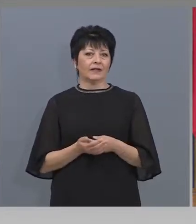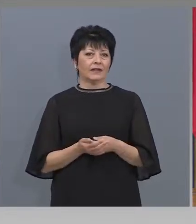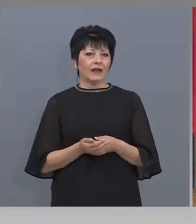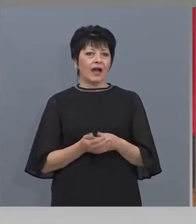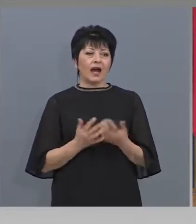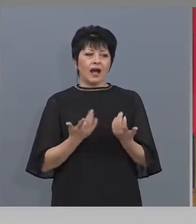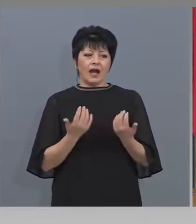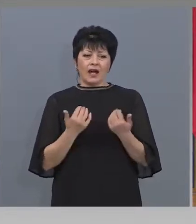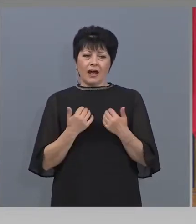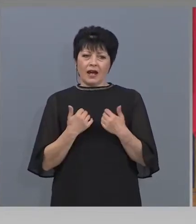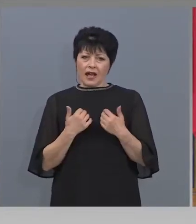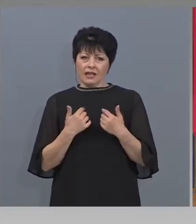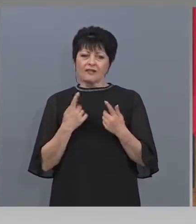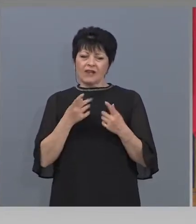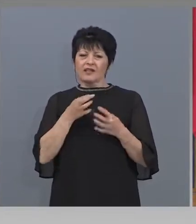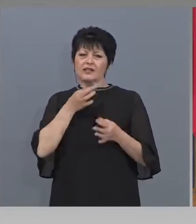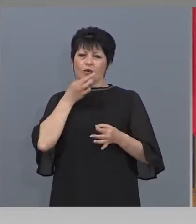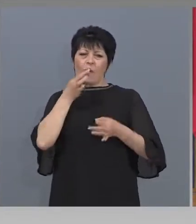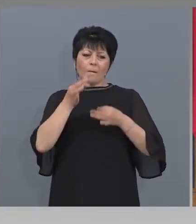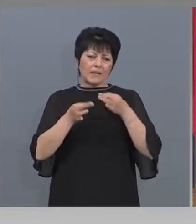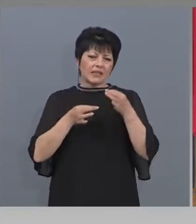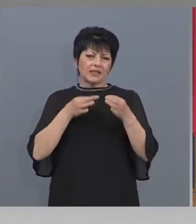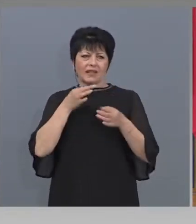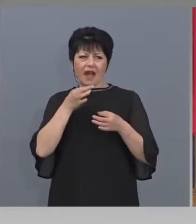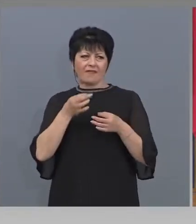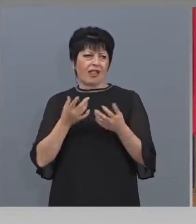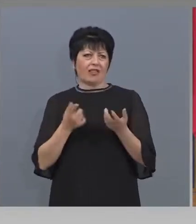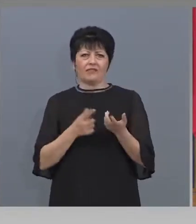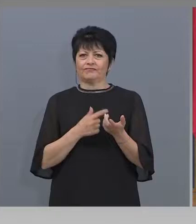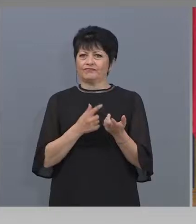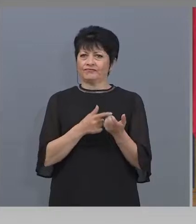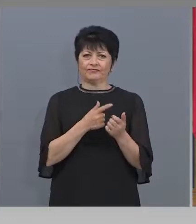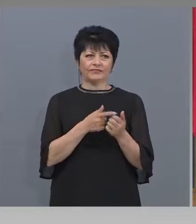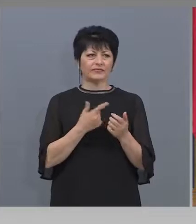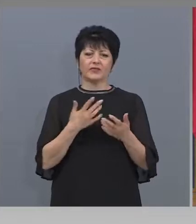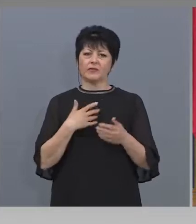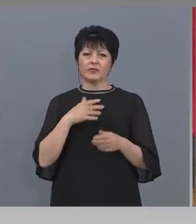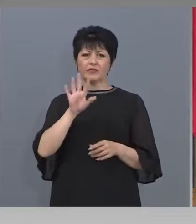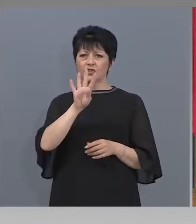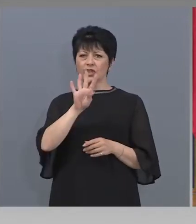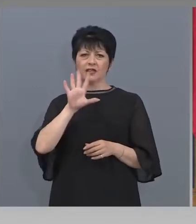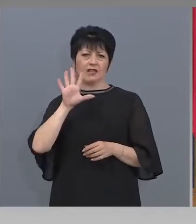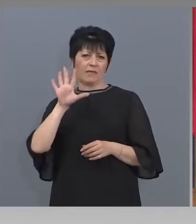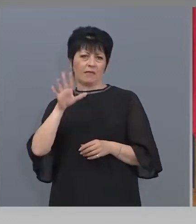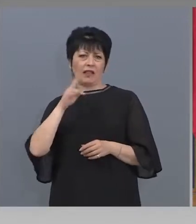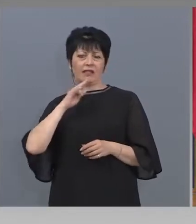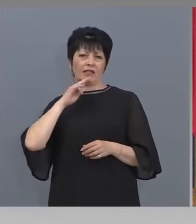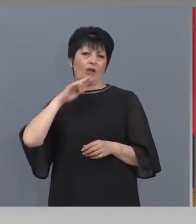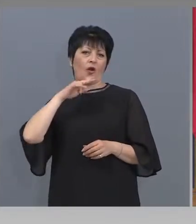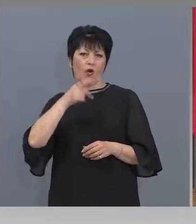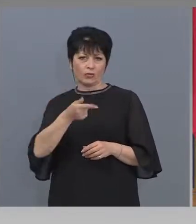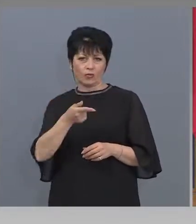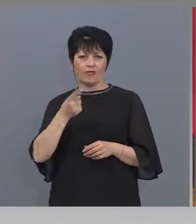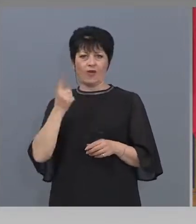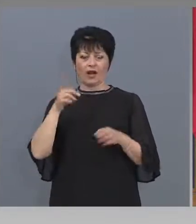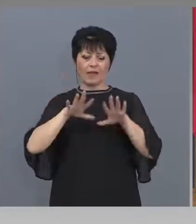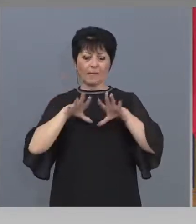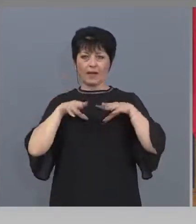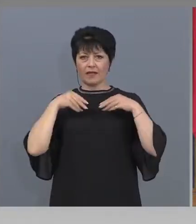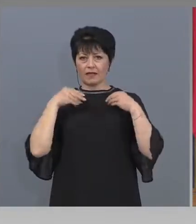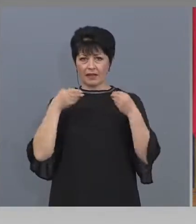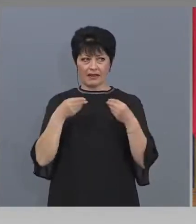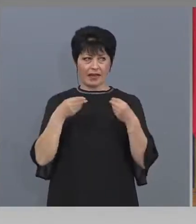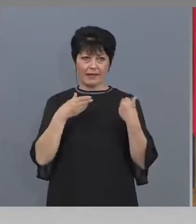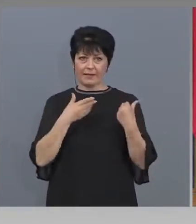защото аз между това съм го обяснял може би над 12-12 пъти имам поне 4 или 5 отговора на парламентарни въпроси и го обяснявам едно и също нещо. непрекъсно.